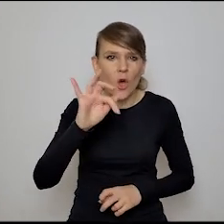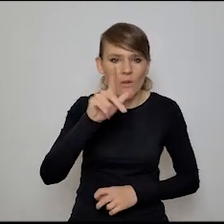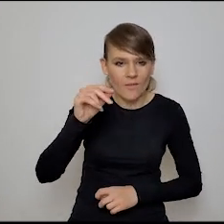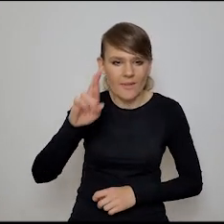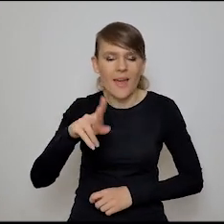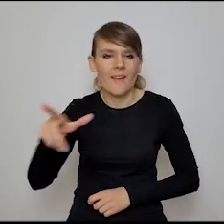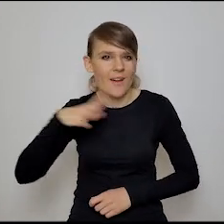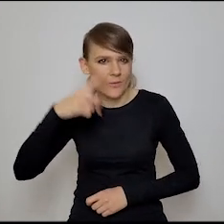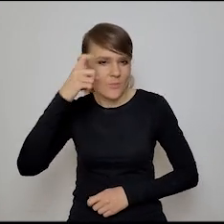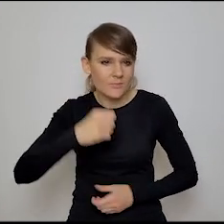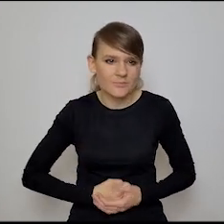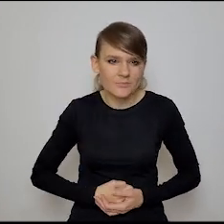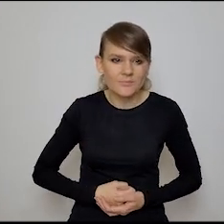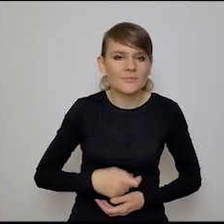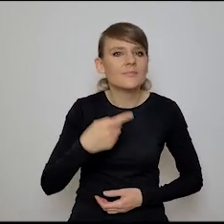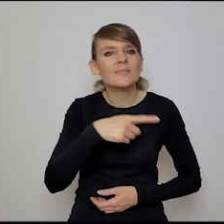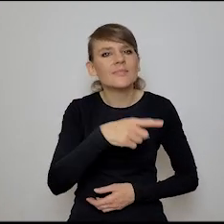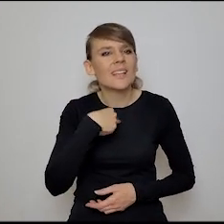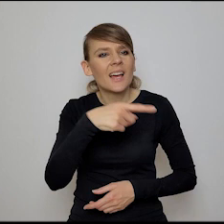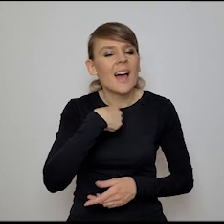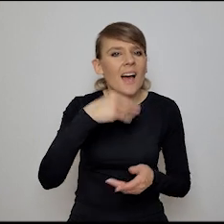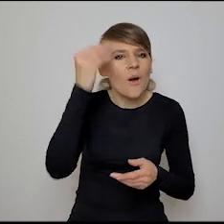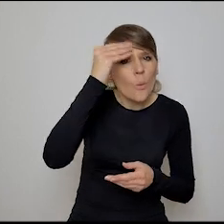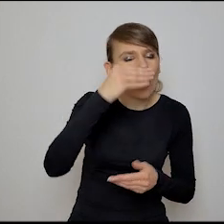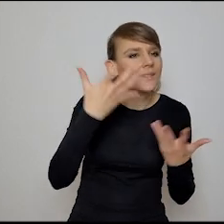pamięci, co to znaczy oduczanie, czego ostatnio się oduczyłaś?